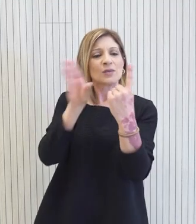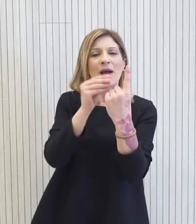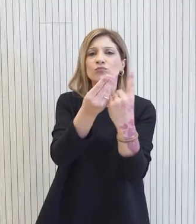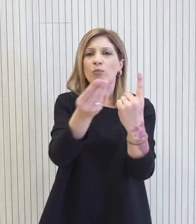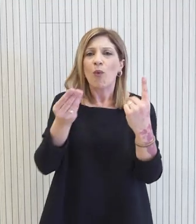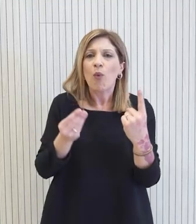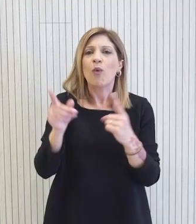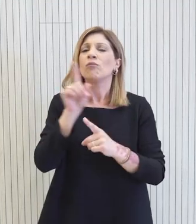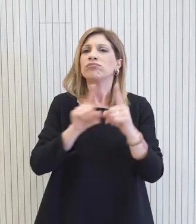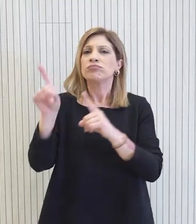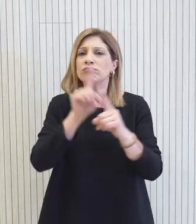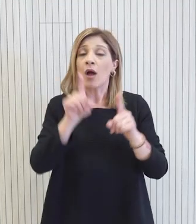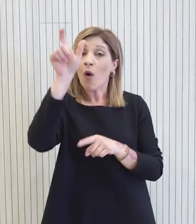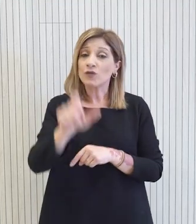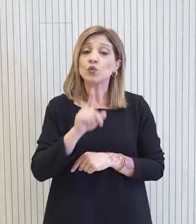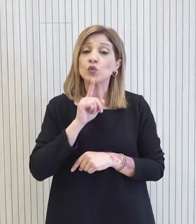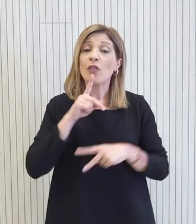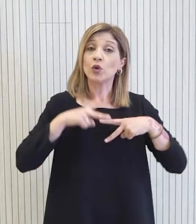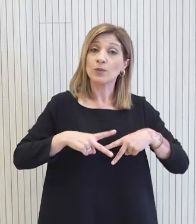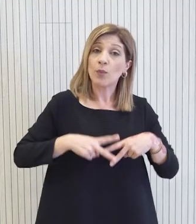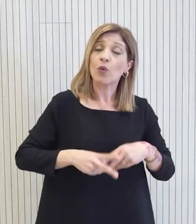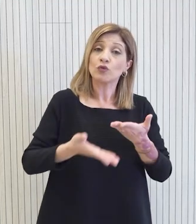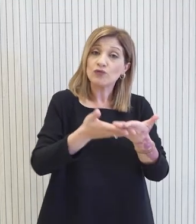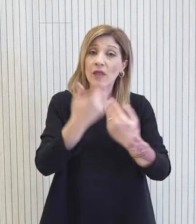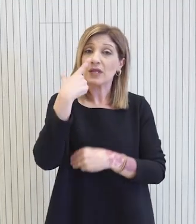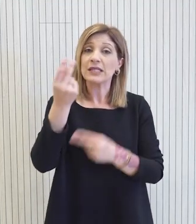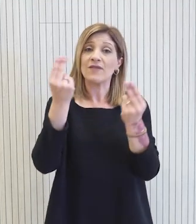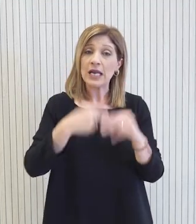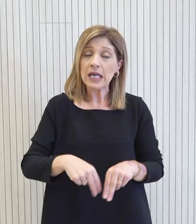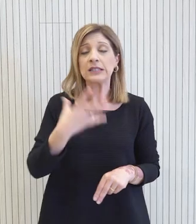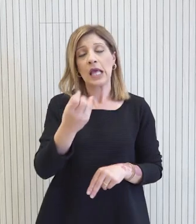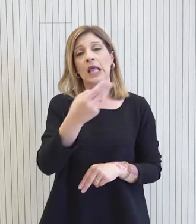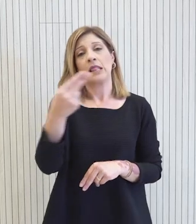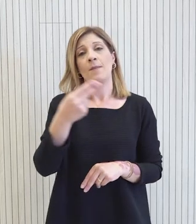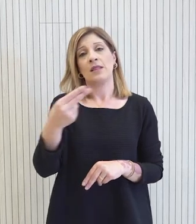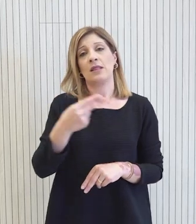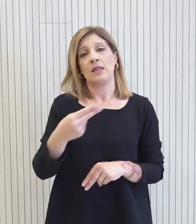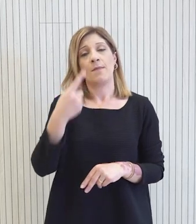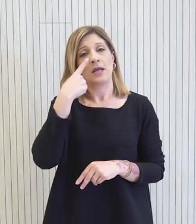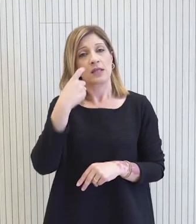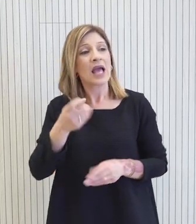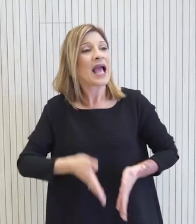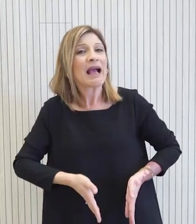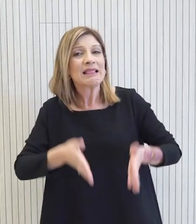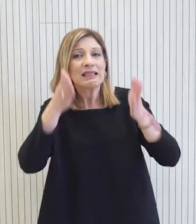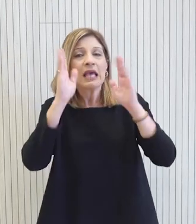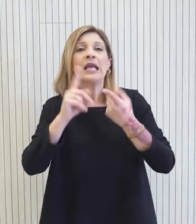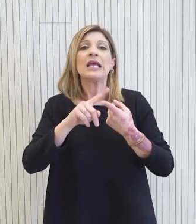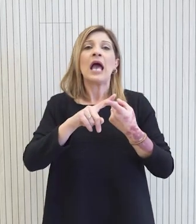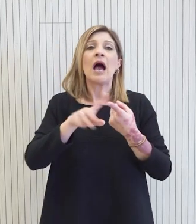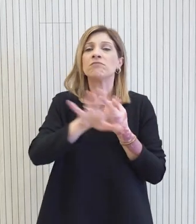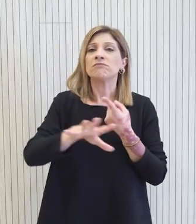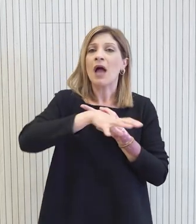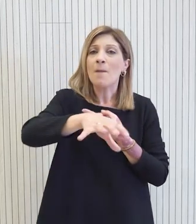ο ίδιος έχει παρέμβει για να μπορέσουν να βρεθούν λύσεις. Υπάρχουν όμως ζητήματα είτε όσον αφορά την εξέβρεση χτριακών χώρων σε κάποιες